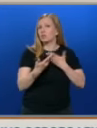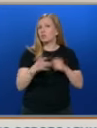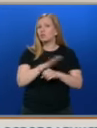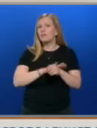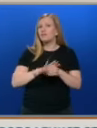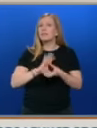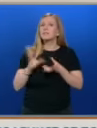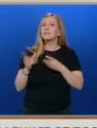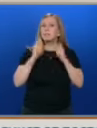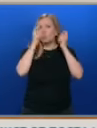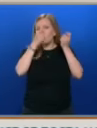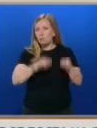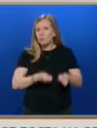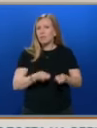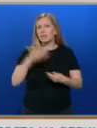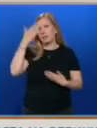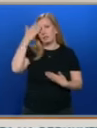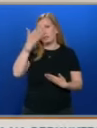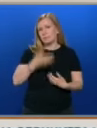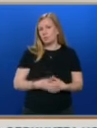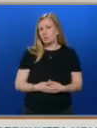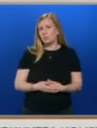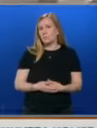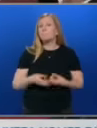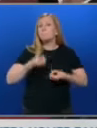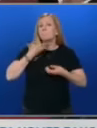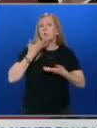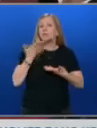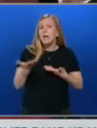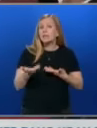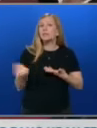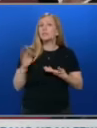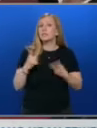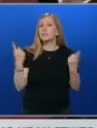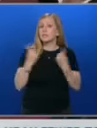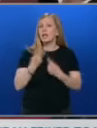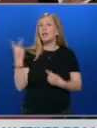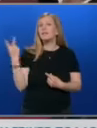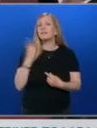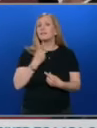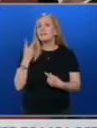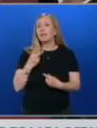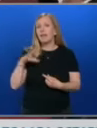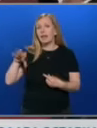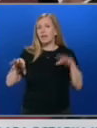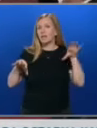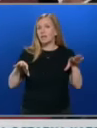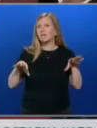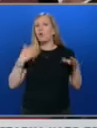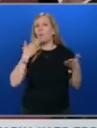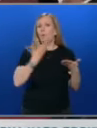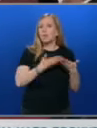Най Въважение и искренност Посланието след срещата е, че двата економически гиганта са си